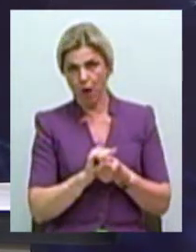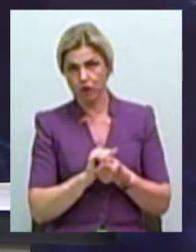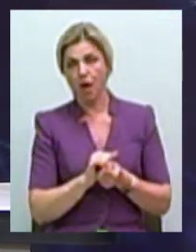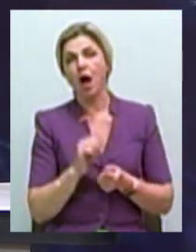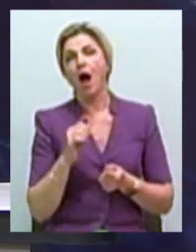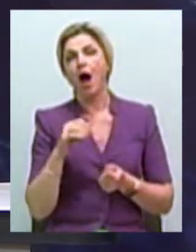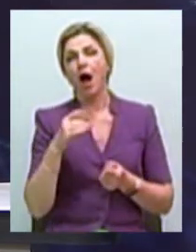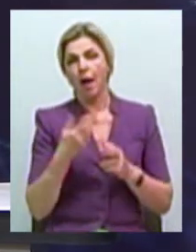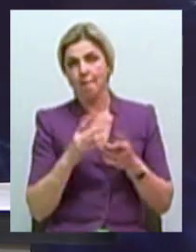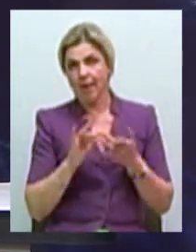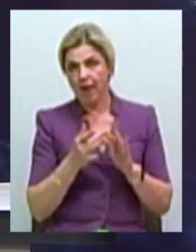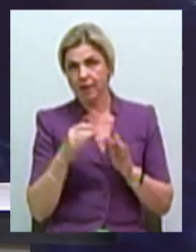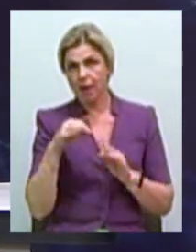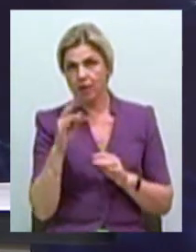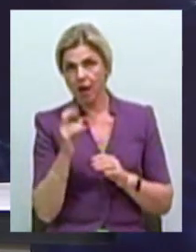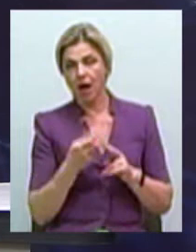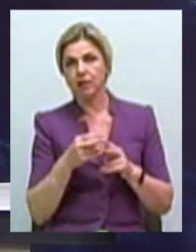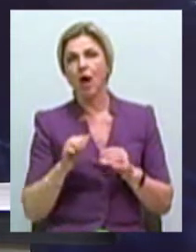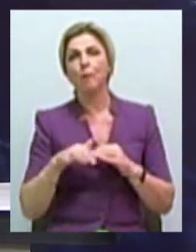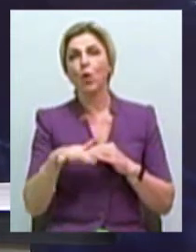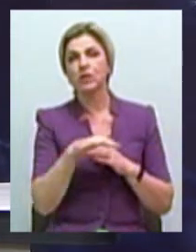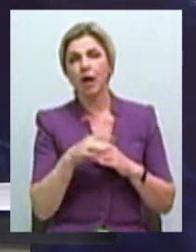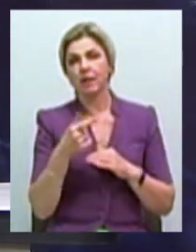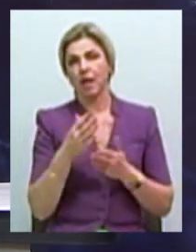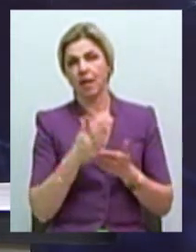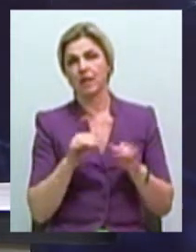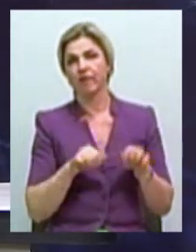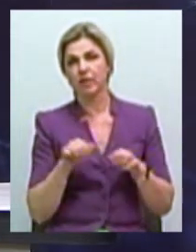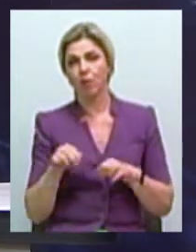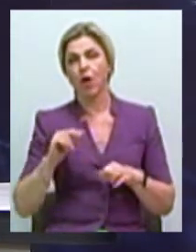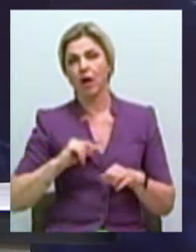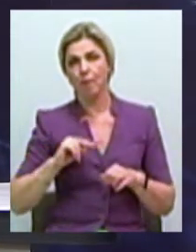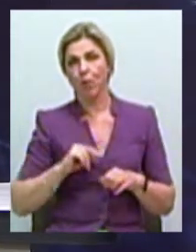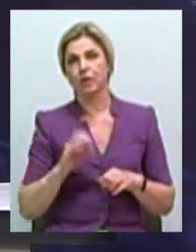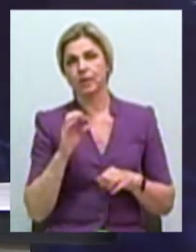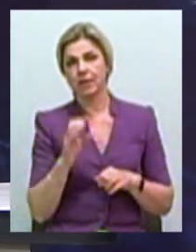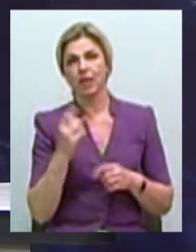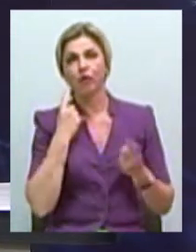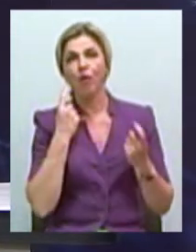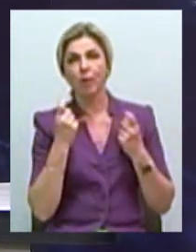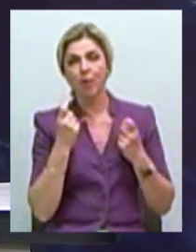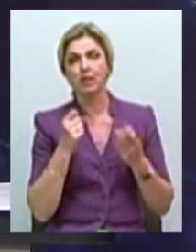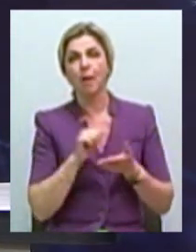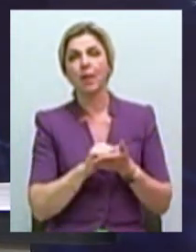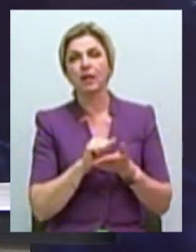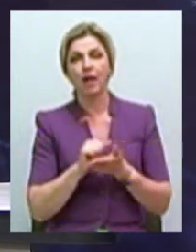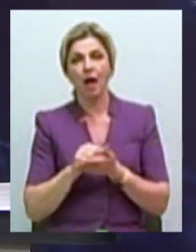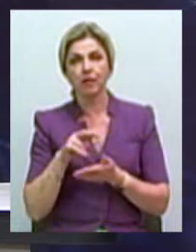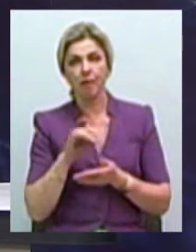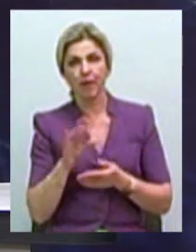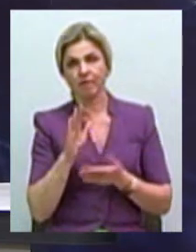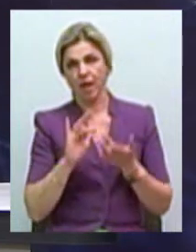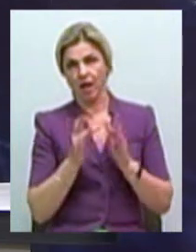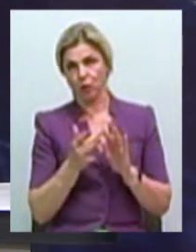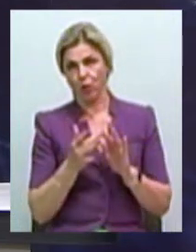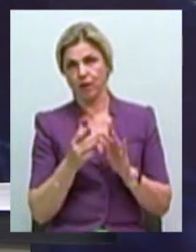Медіатека – це пространство, де у нас є можливість працювати з інформаційними матеріалами в електронному